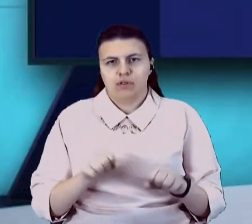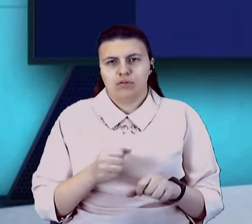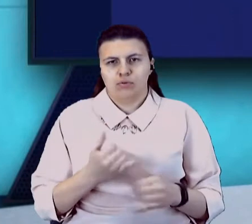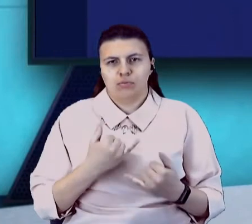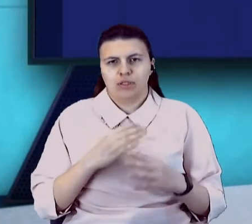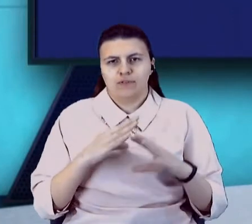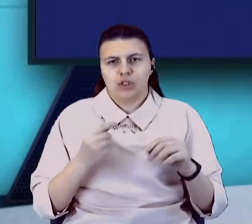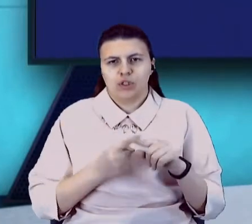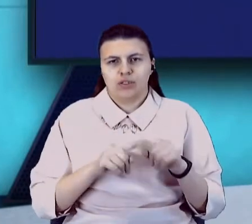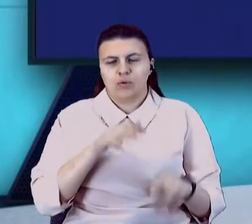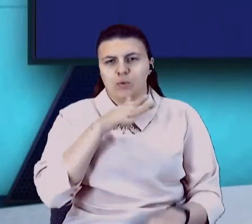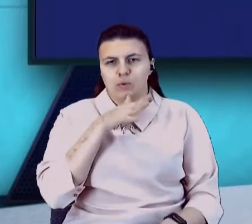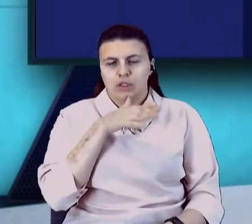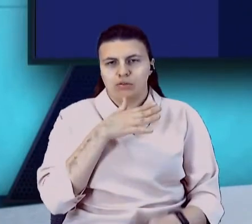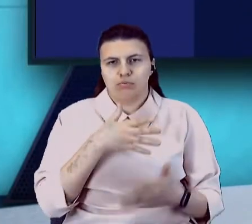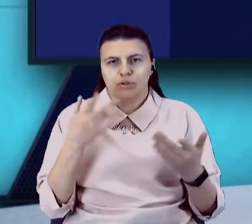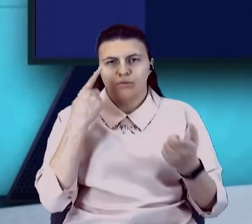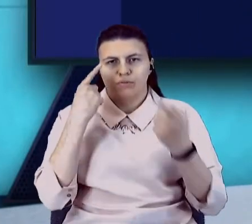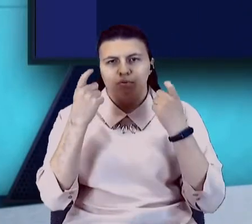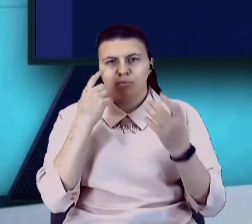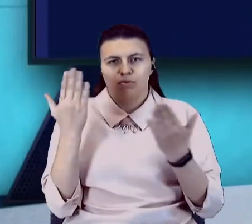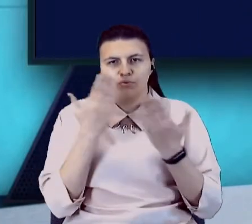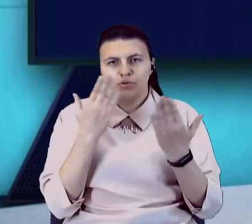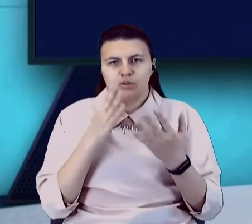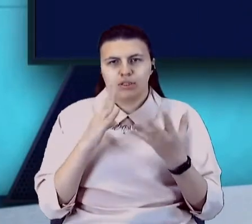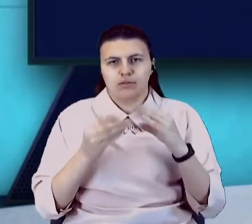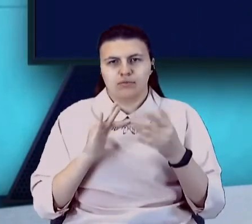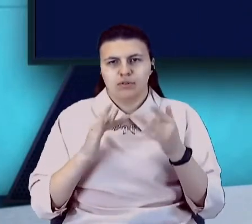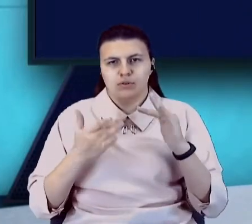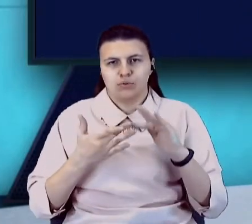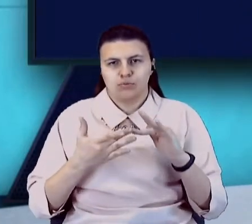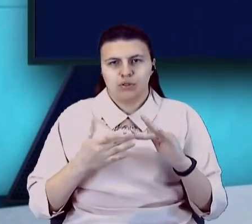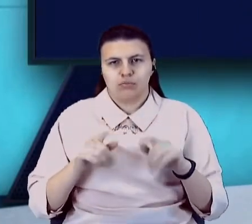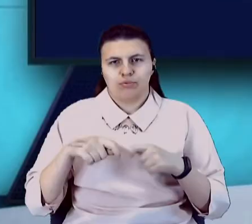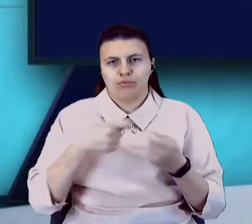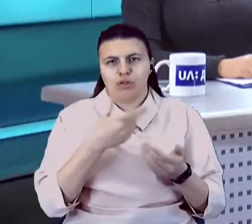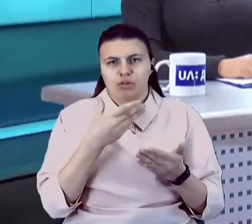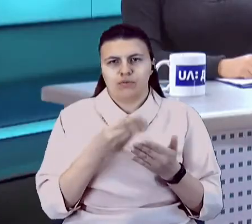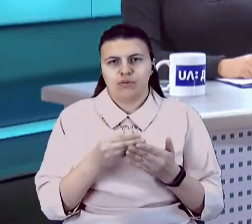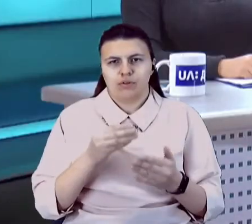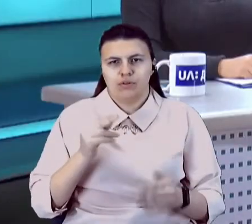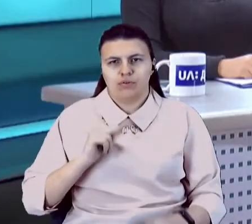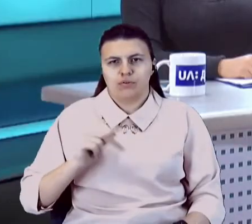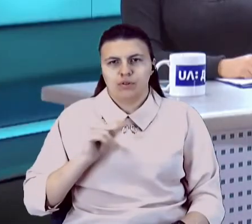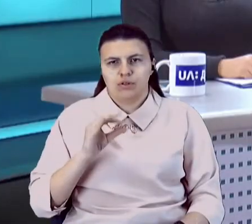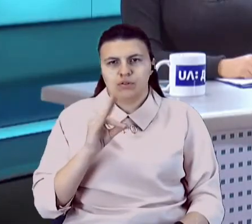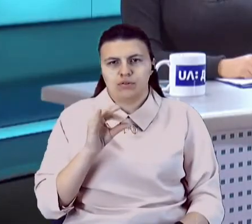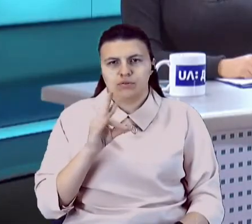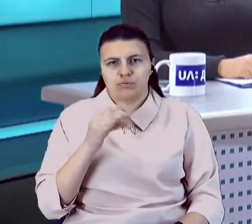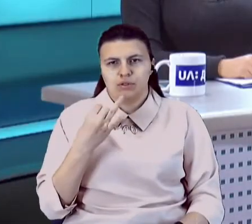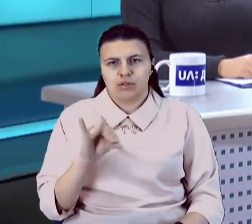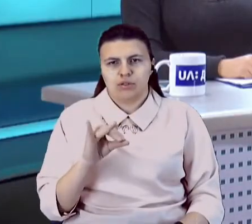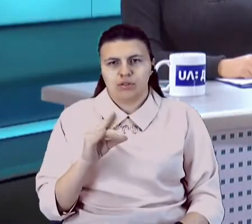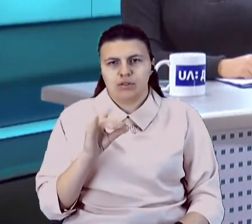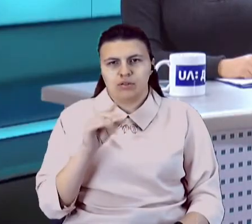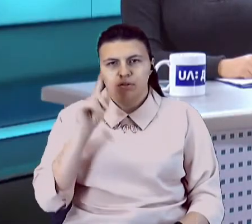цю годину. Більше інформації читайте на сайті Суспільного. А я передаю слово своїй колезі Діані Суботіні. Діано, знаю, що